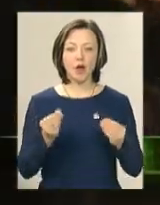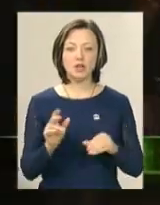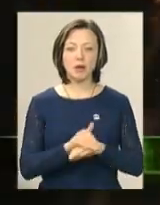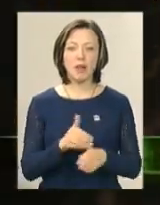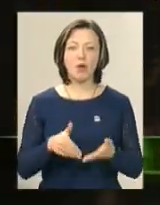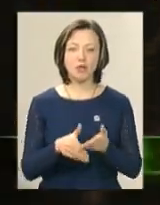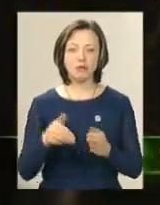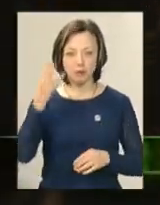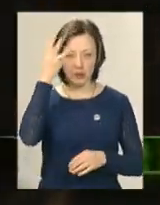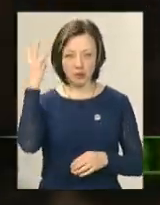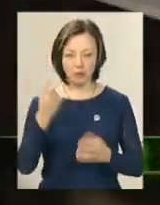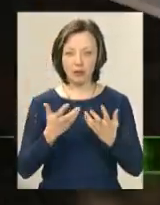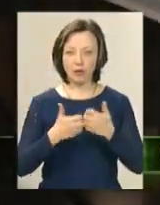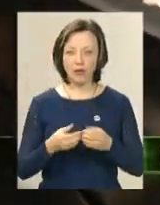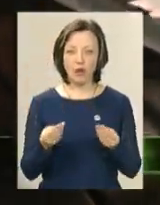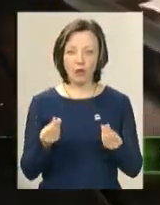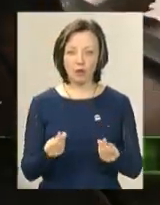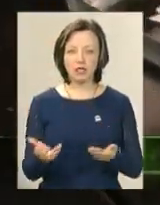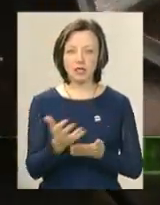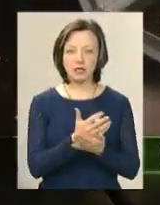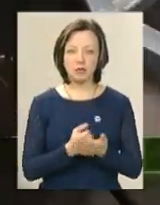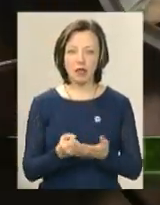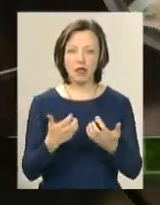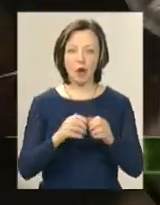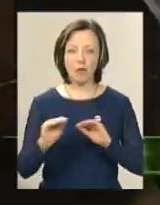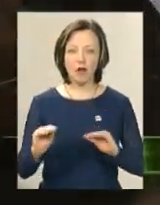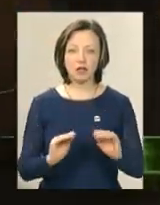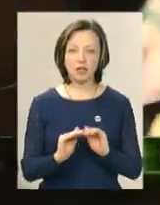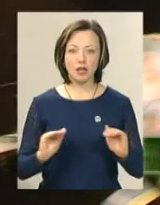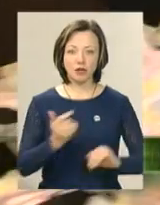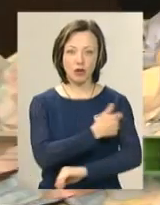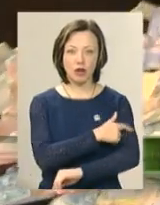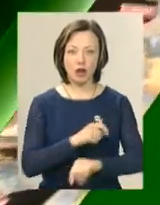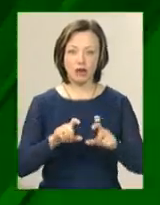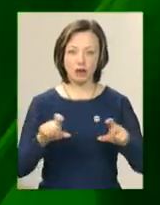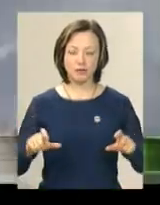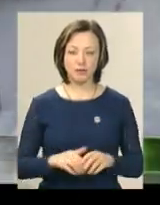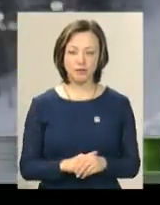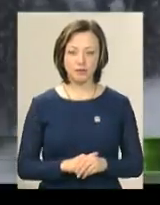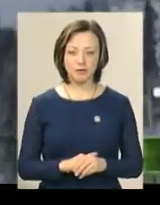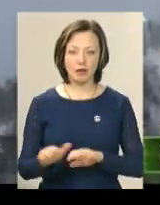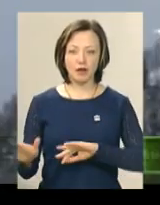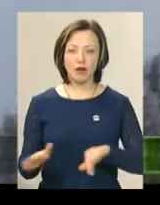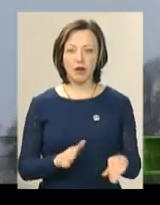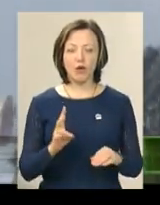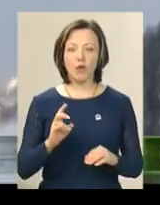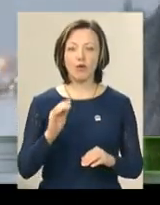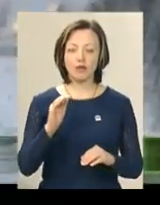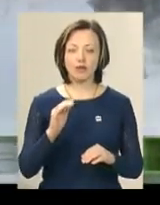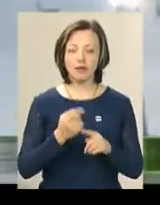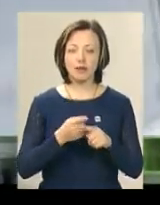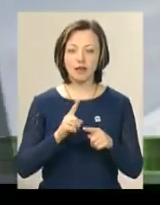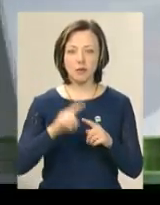благодійність в обласному центрі підрахували кошти, зібрані на обладнання для дитячої лікарні. У низькому старті